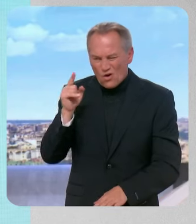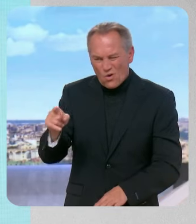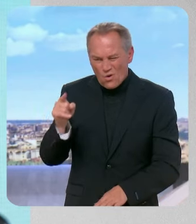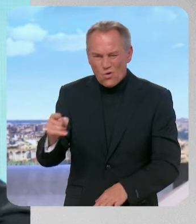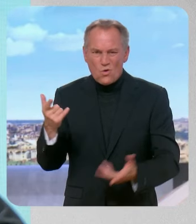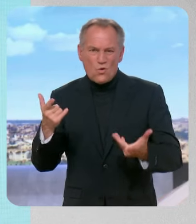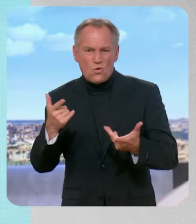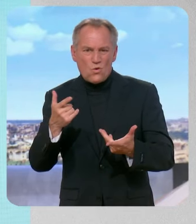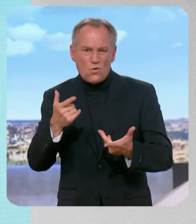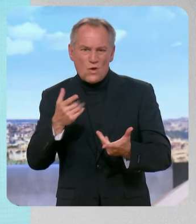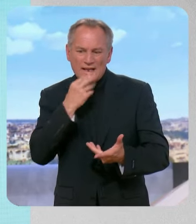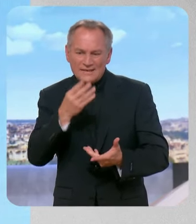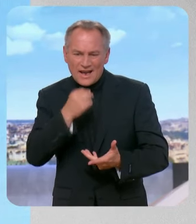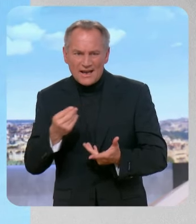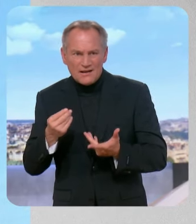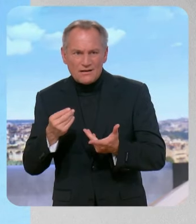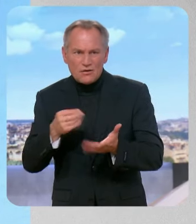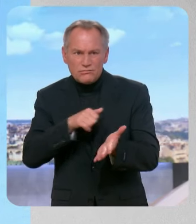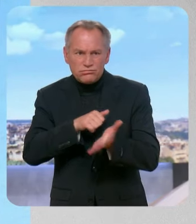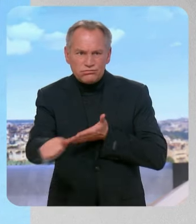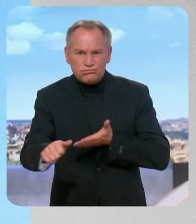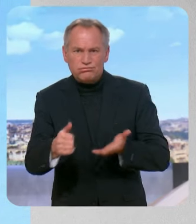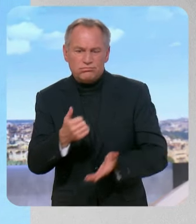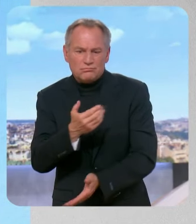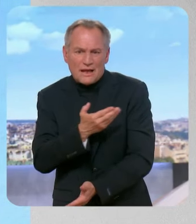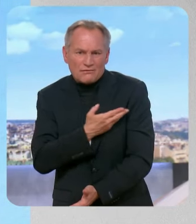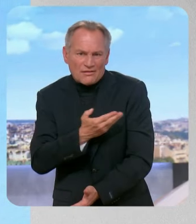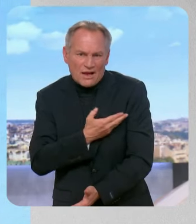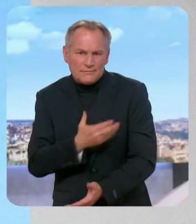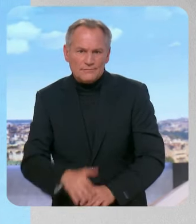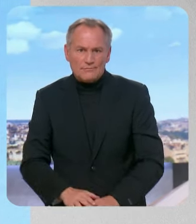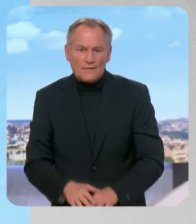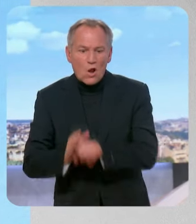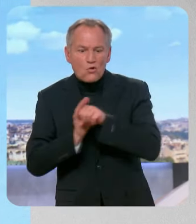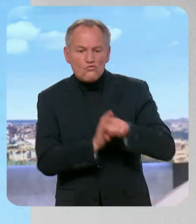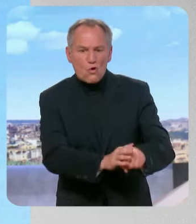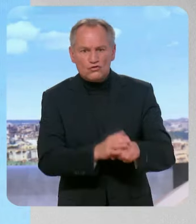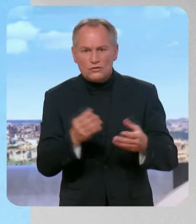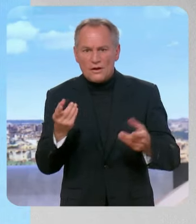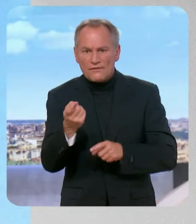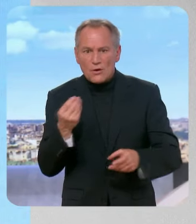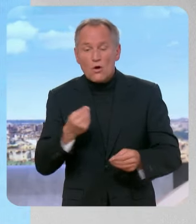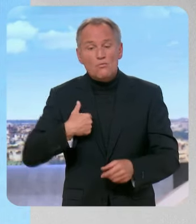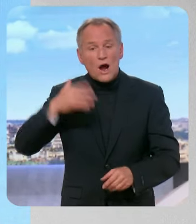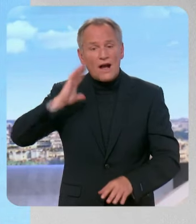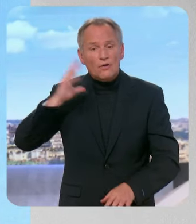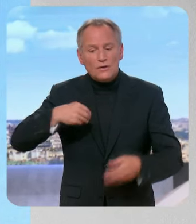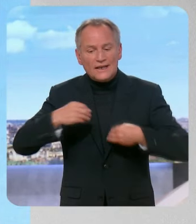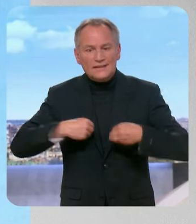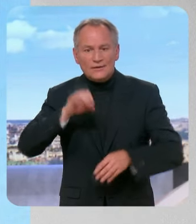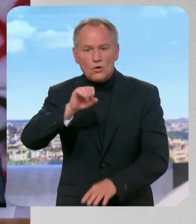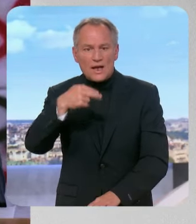de Gaza. Le camp de la paix, la gauche israélienne, c'est dans les universités qu les trouve. Quand j'étais directrice de l'ENA, j'ai créé le premier